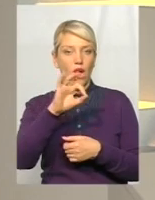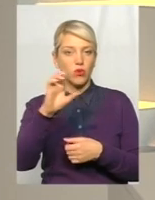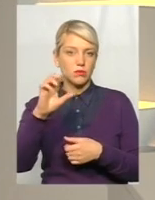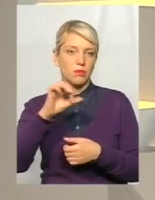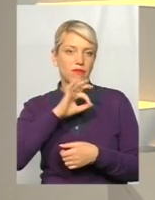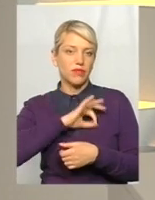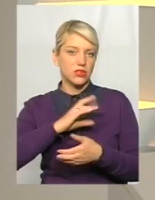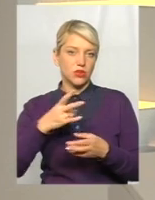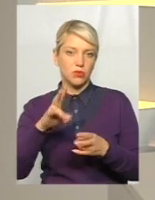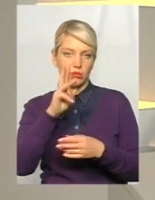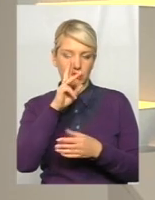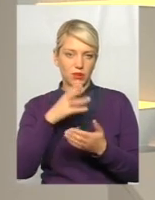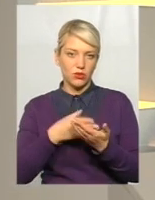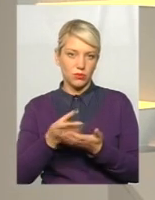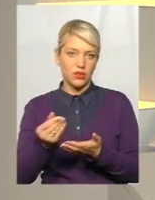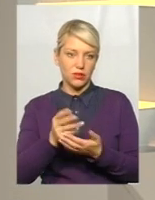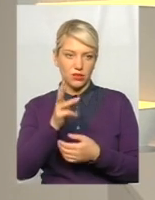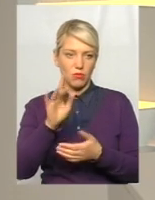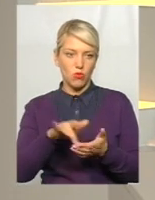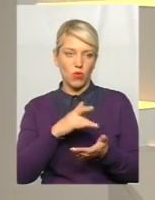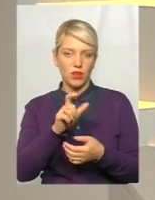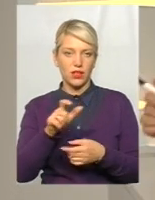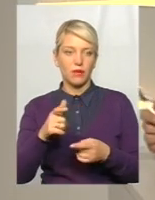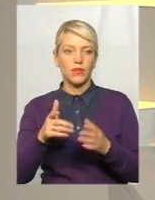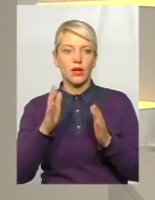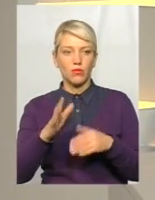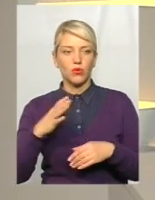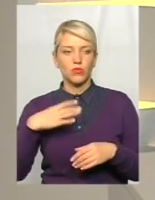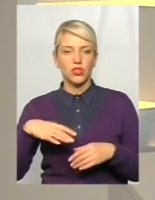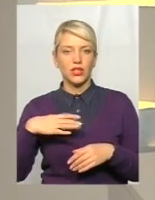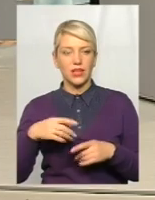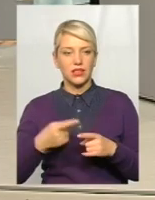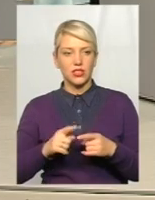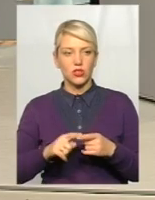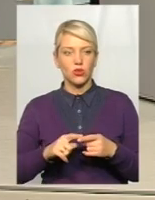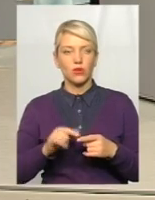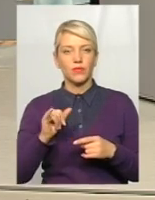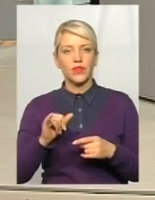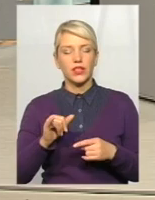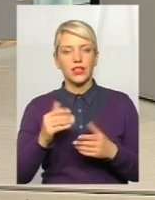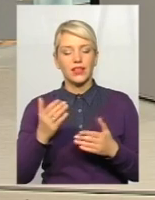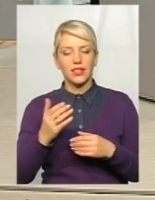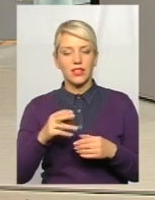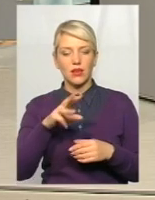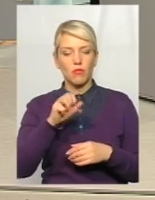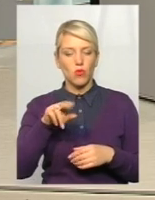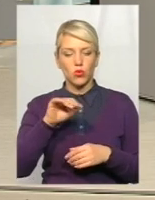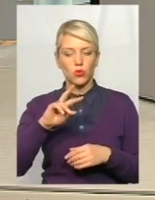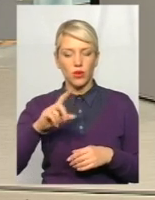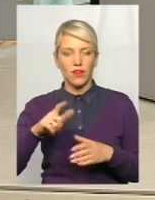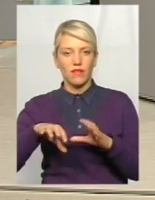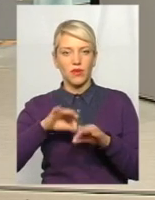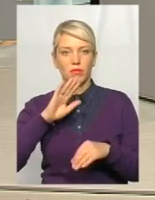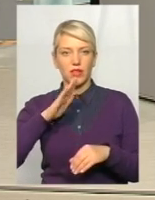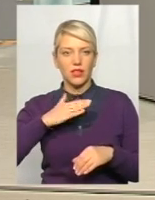які дозволять заробити, досить багато. Будемо чекати тільки на те, які модулі вибере наше місто, наше